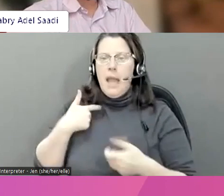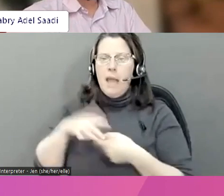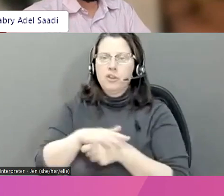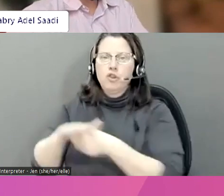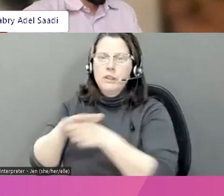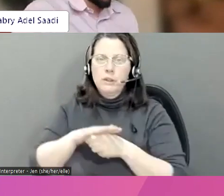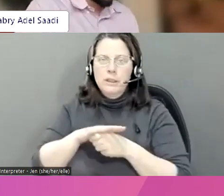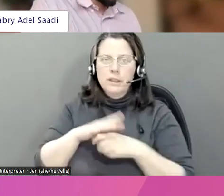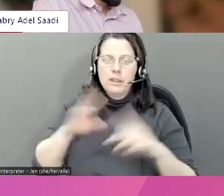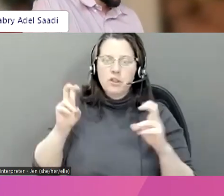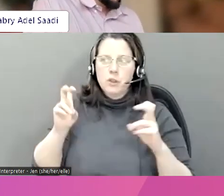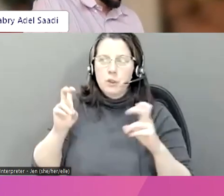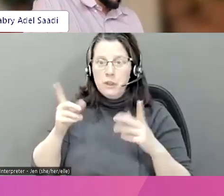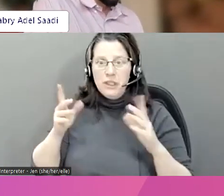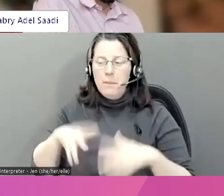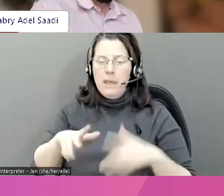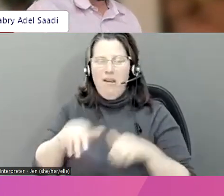enjeux de compétence,